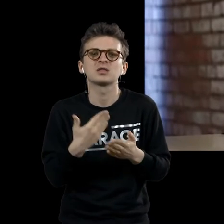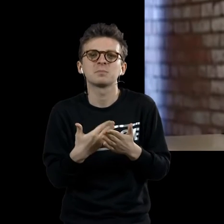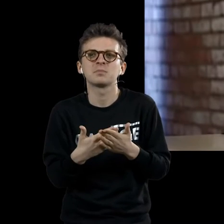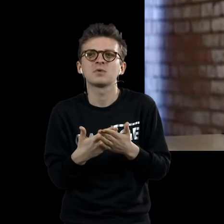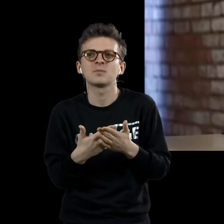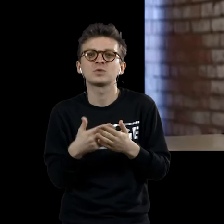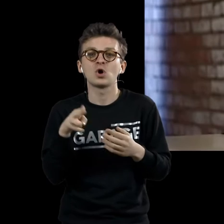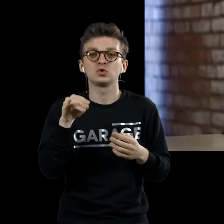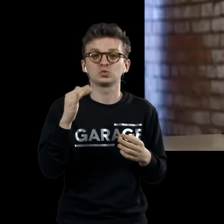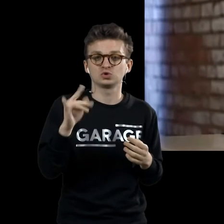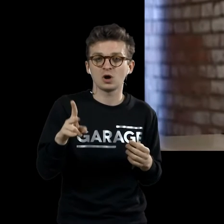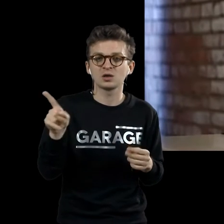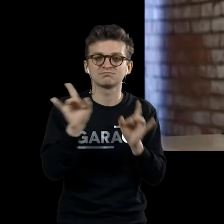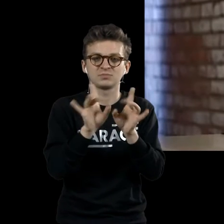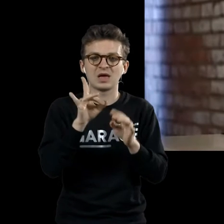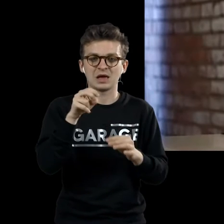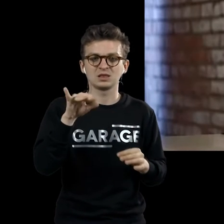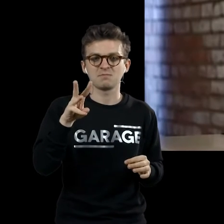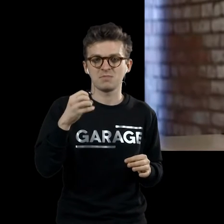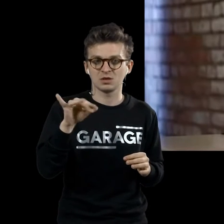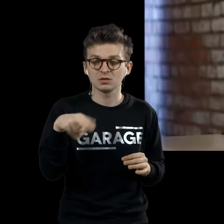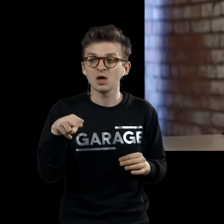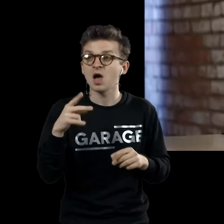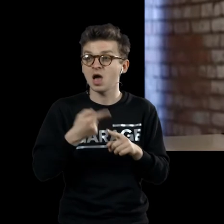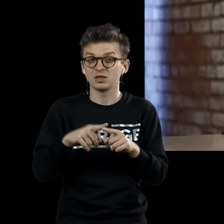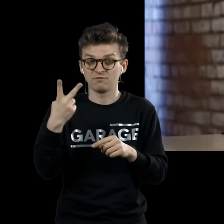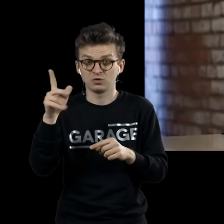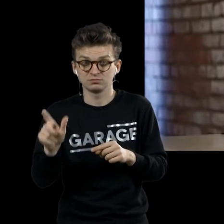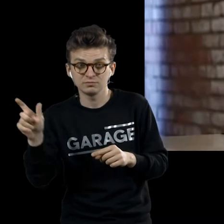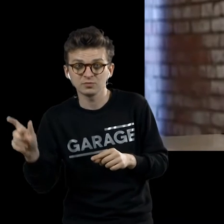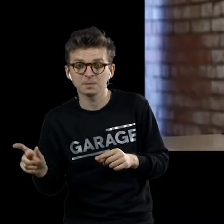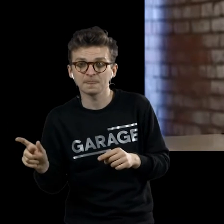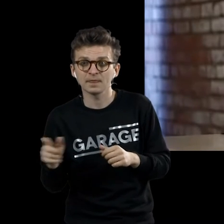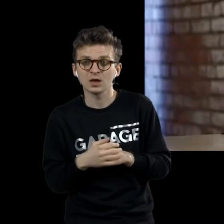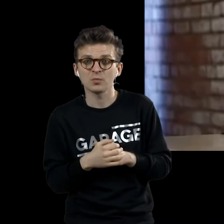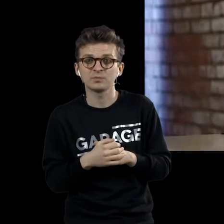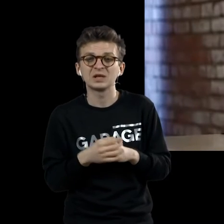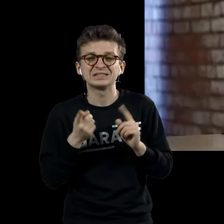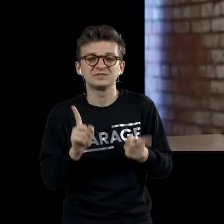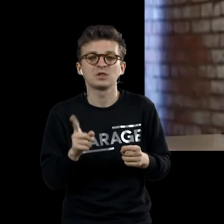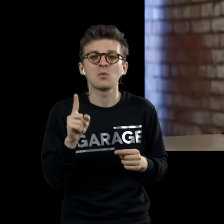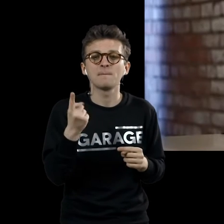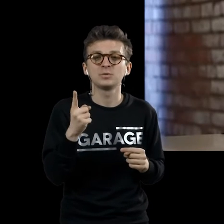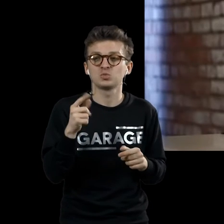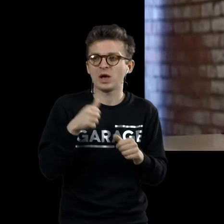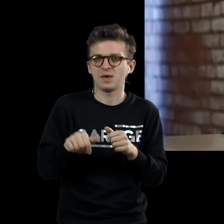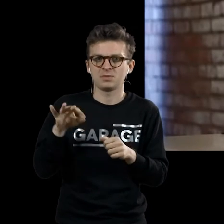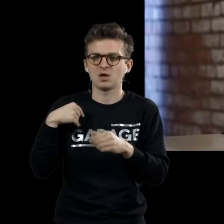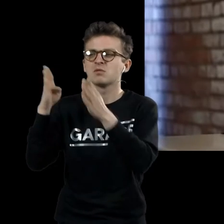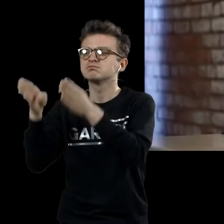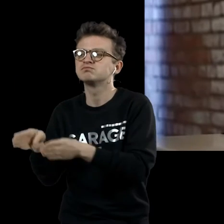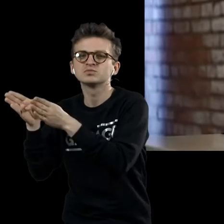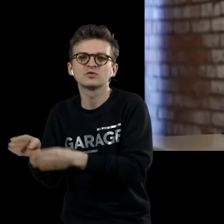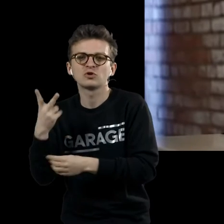Дюшан представил Рэдди Мэйды. То есть оба этих персонажа, действительно, почему именно с них хочется этот